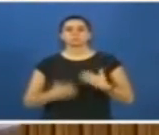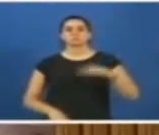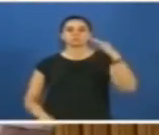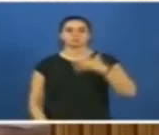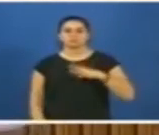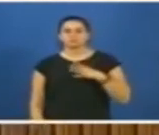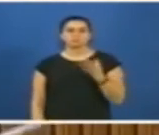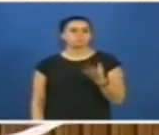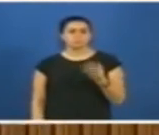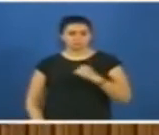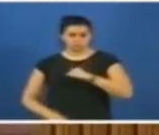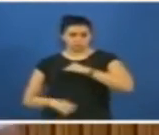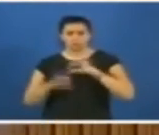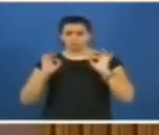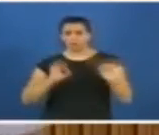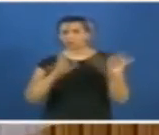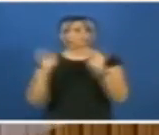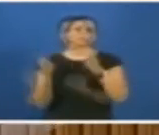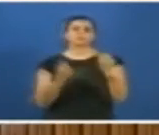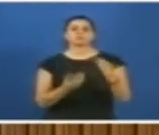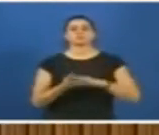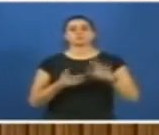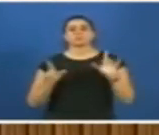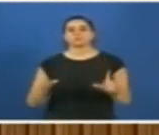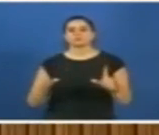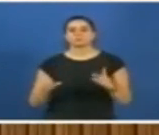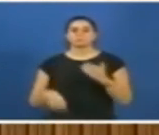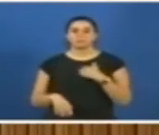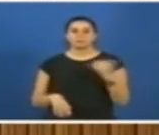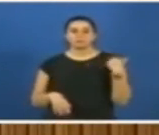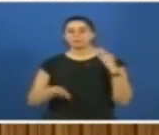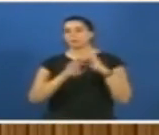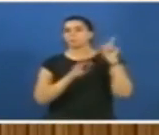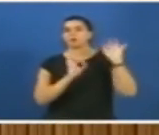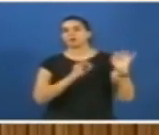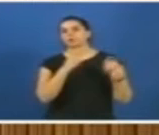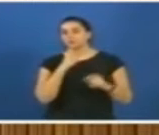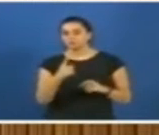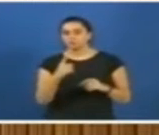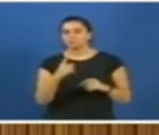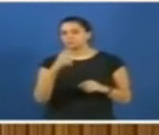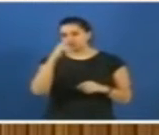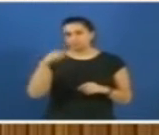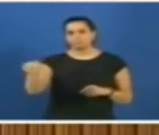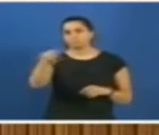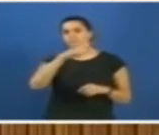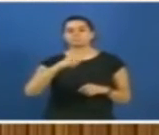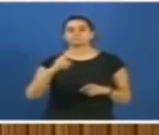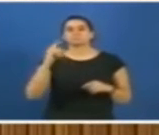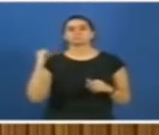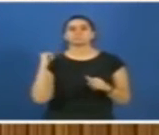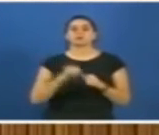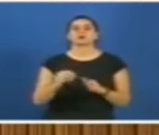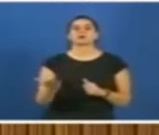Neresi ihanet? Şimdi de aynı şeyleri söylüyoruz. Ben yeni kapıda bunları söyledim. Hiçbir kişi kalkıp bana